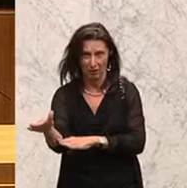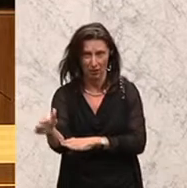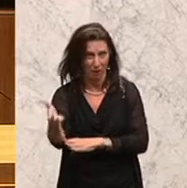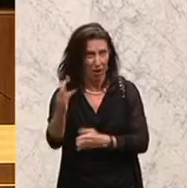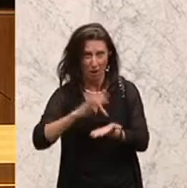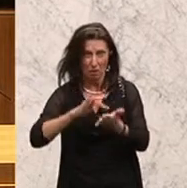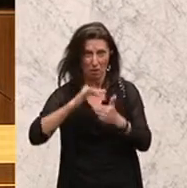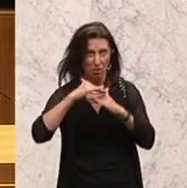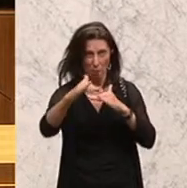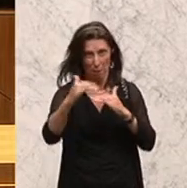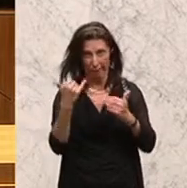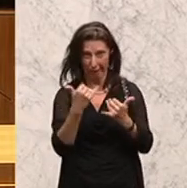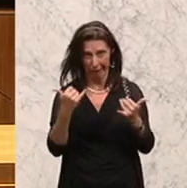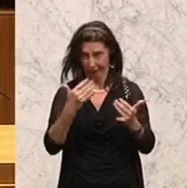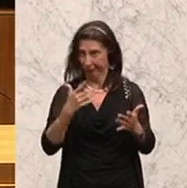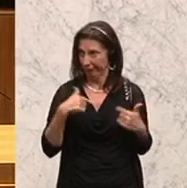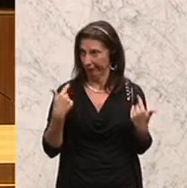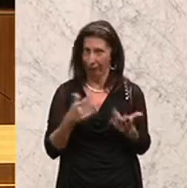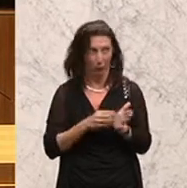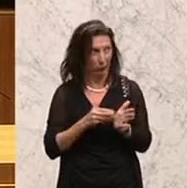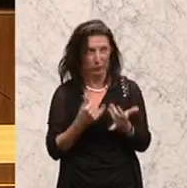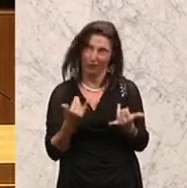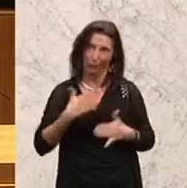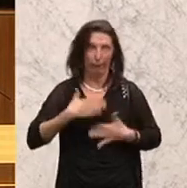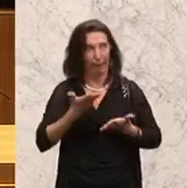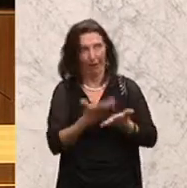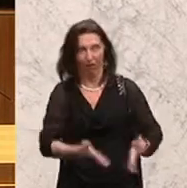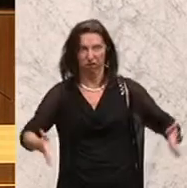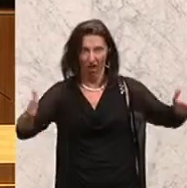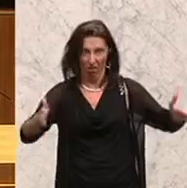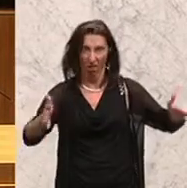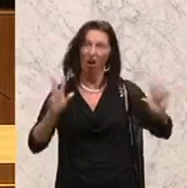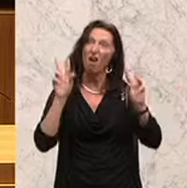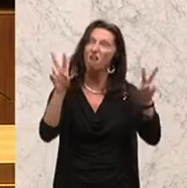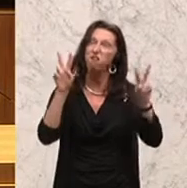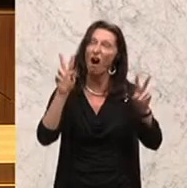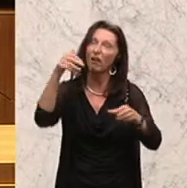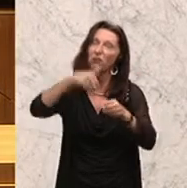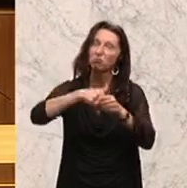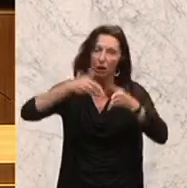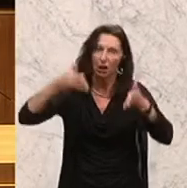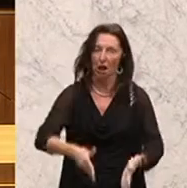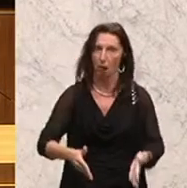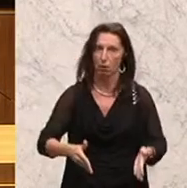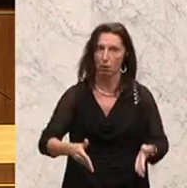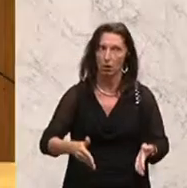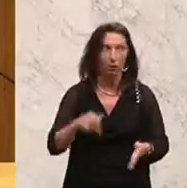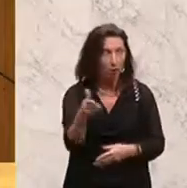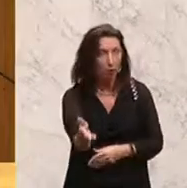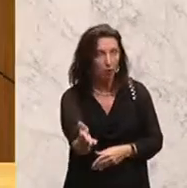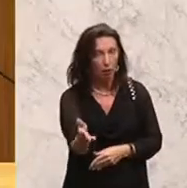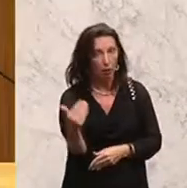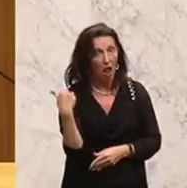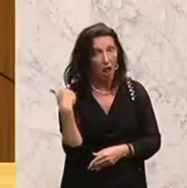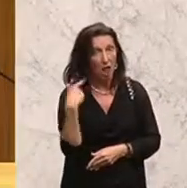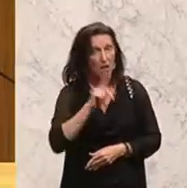Mittelmeer, ist das größte Massengrab auf diesem Planeten. Und dieses Sterben hat sich massiv beschleunigt in den letzten Monaten und dann kommt